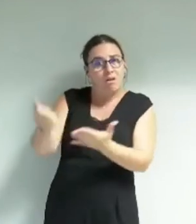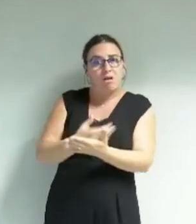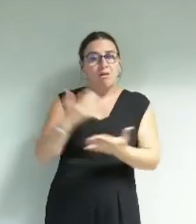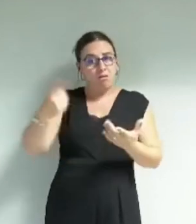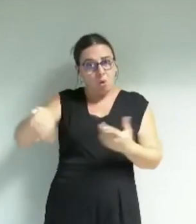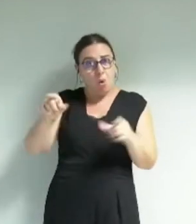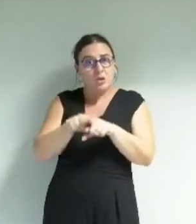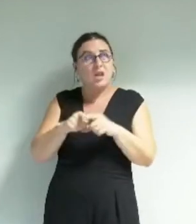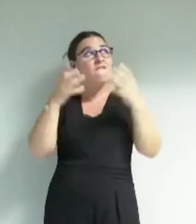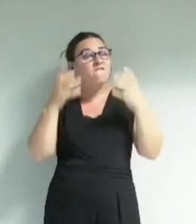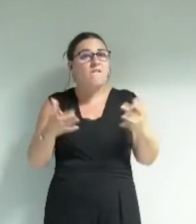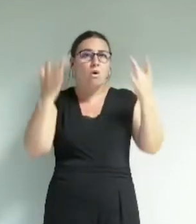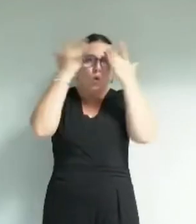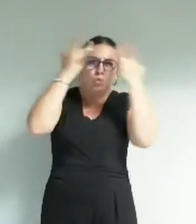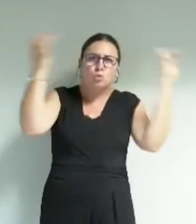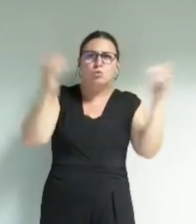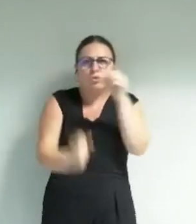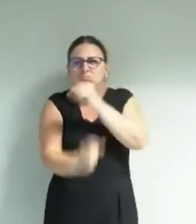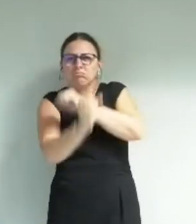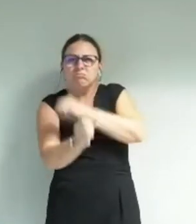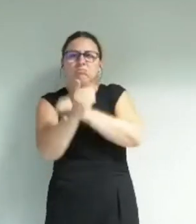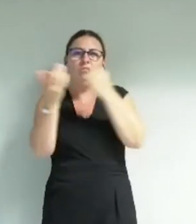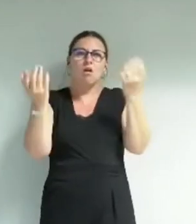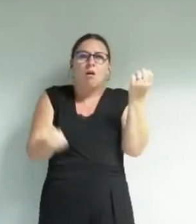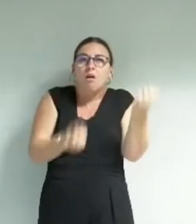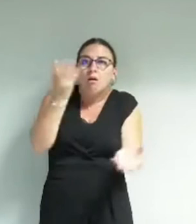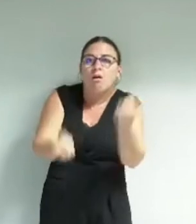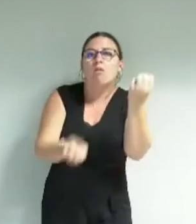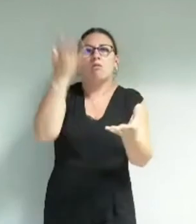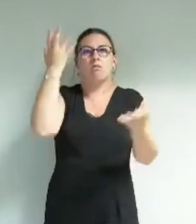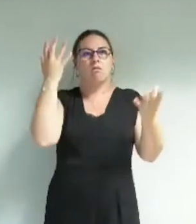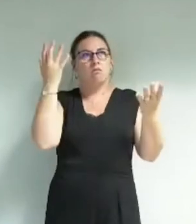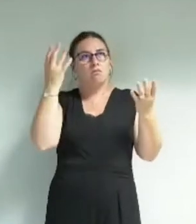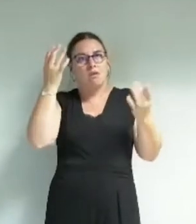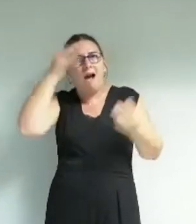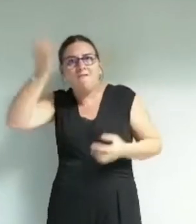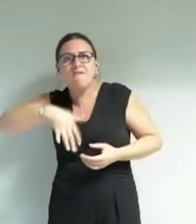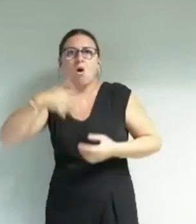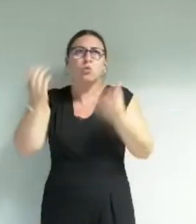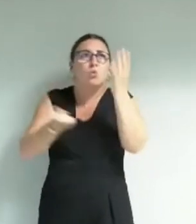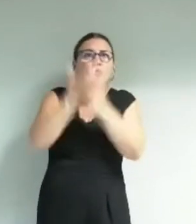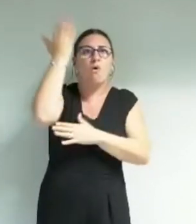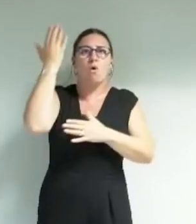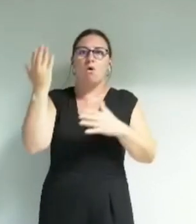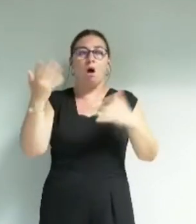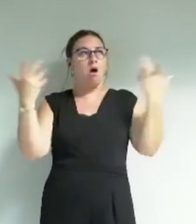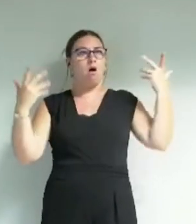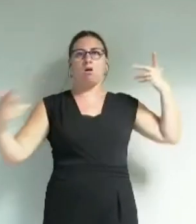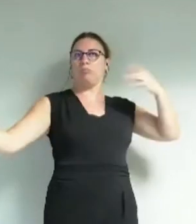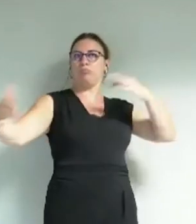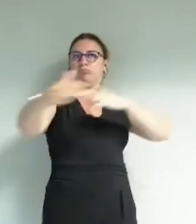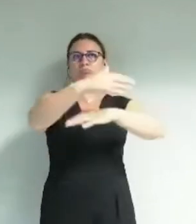culture qui soit florissante une culture dynamique une culture inventive une culture qui donne vie à notre cité